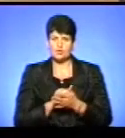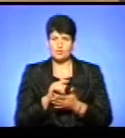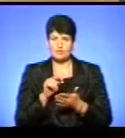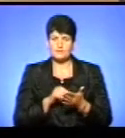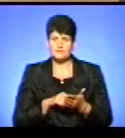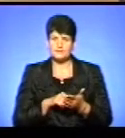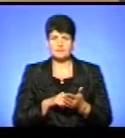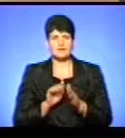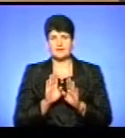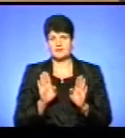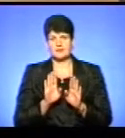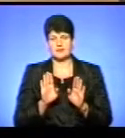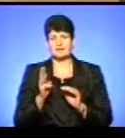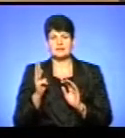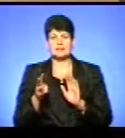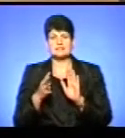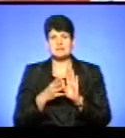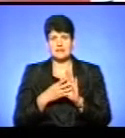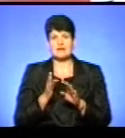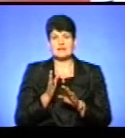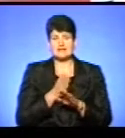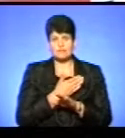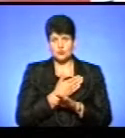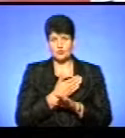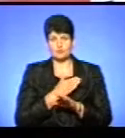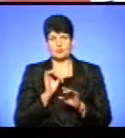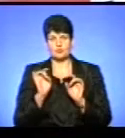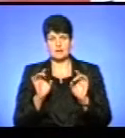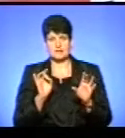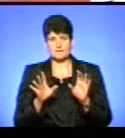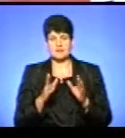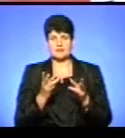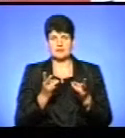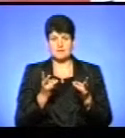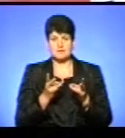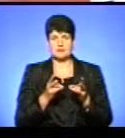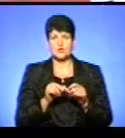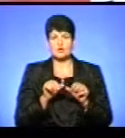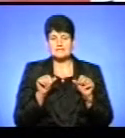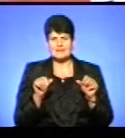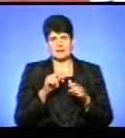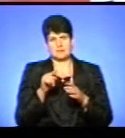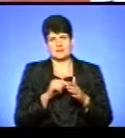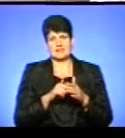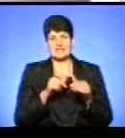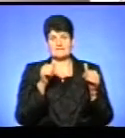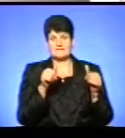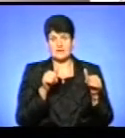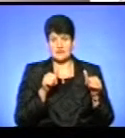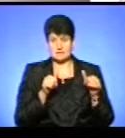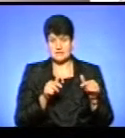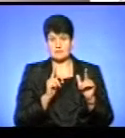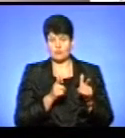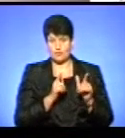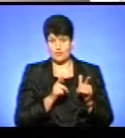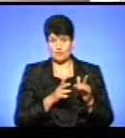Ні, 39 рекламоносіїв демонтовано. Тобто потрібно розв'язняти питання вивізки, які погоджують, відповідні дозвілі документи у